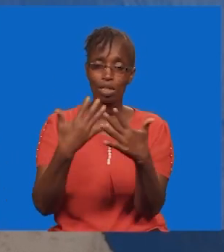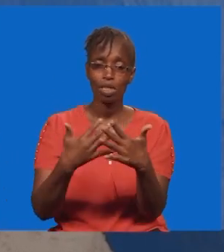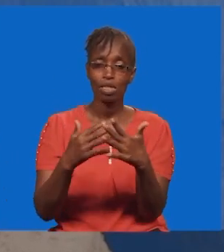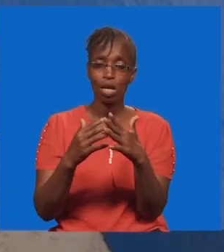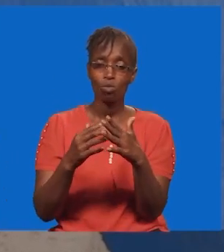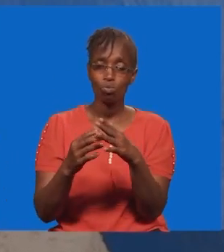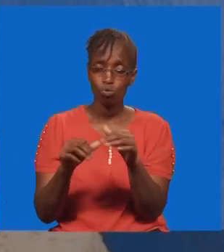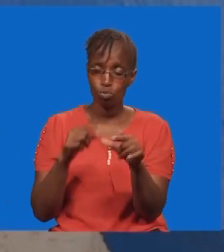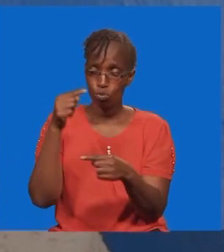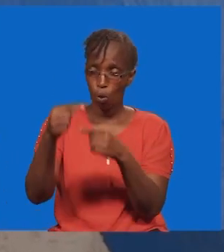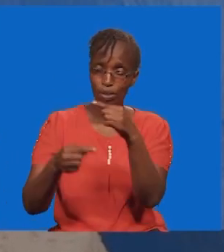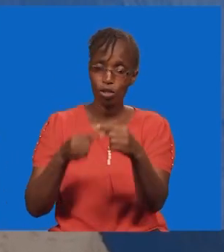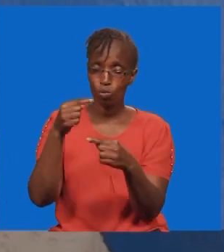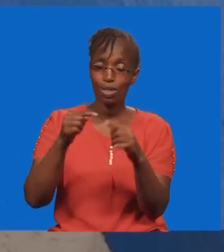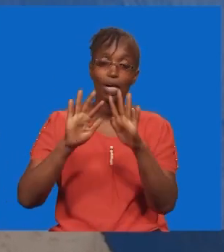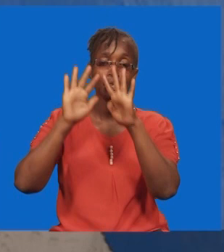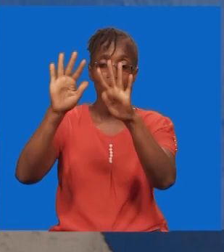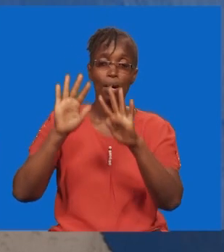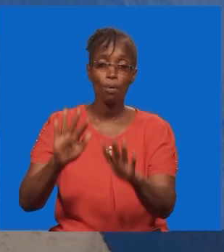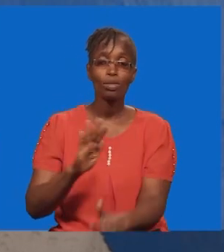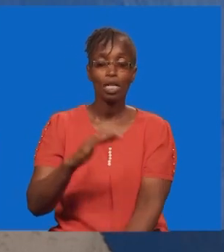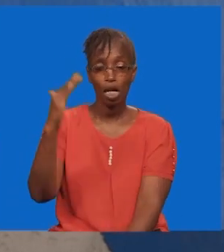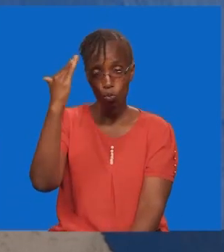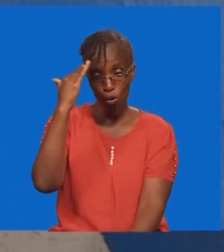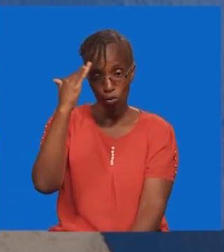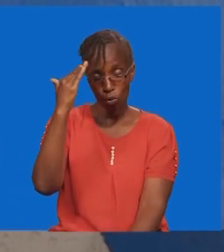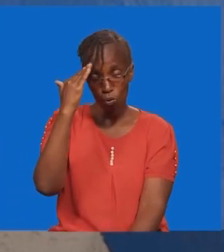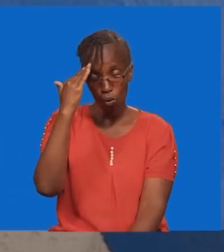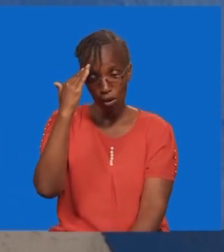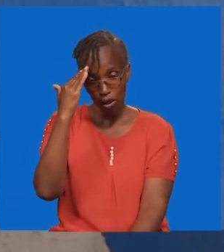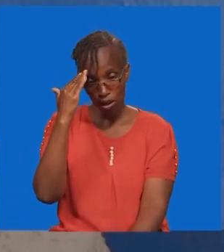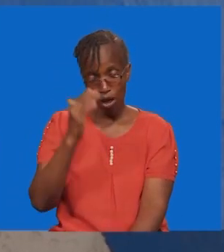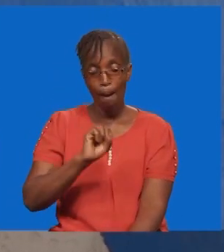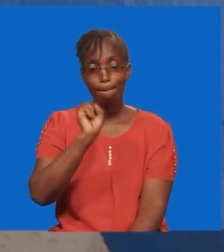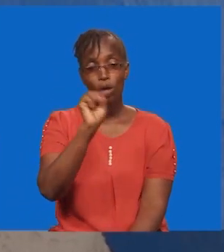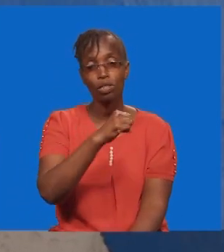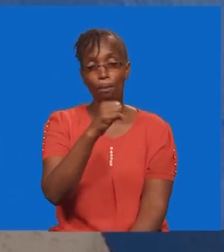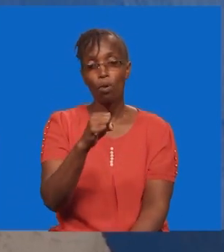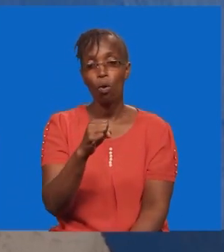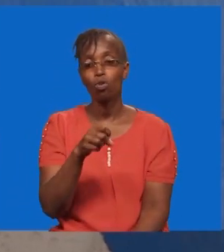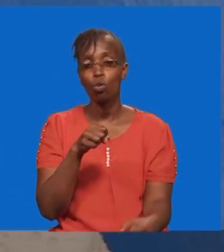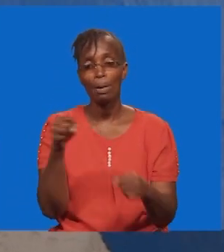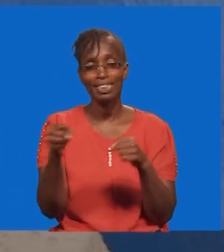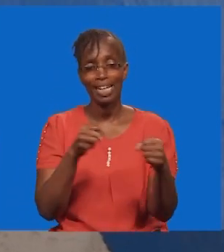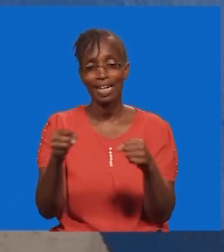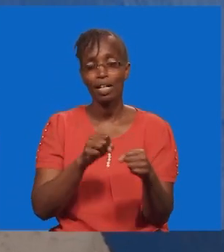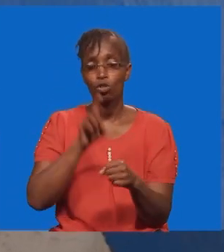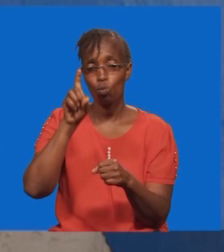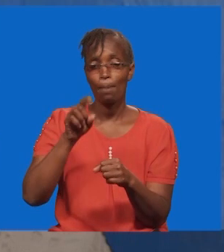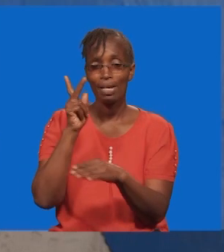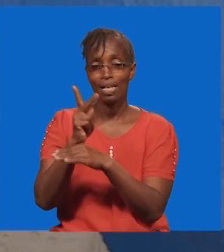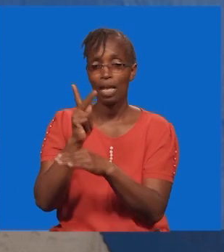mambo ili tuweze kunjendeleza. Ni visuri tunjue ya kwamba atupazi kutingika. Tueke